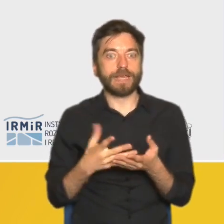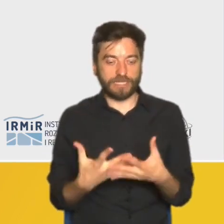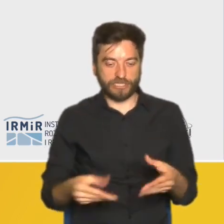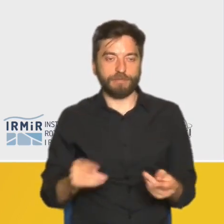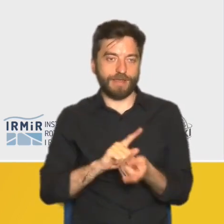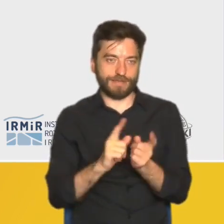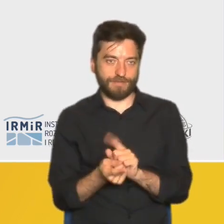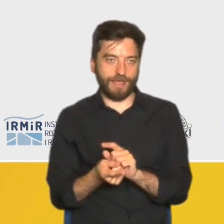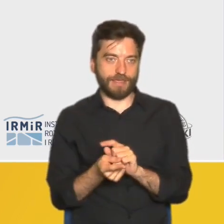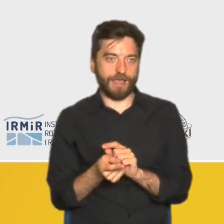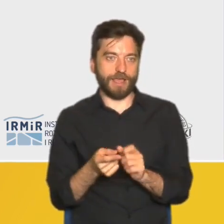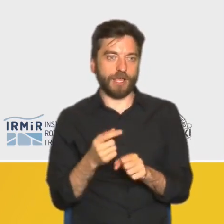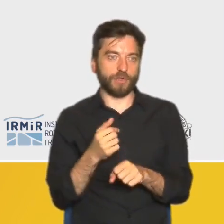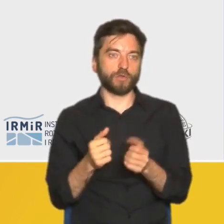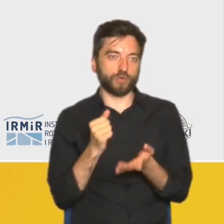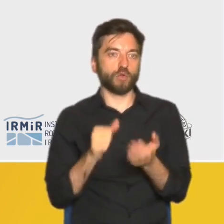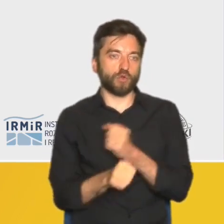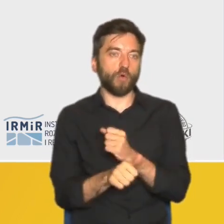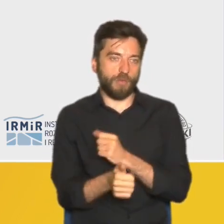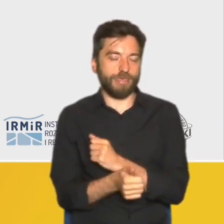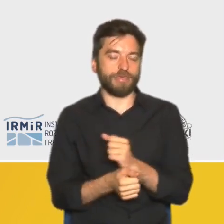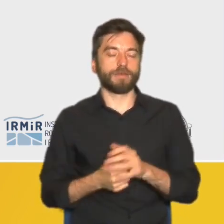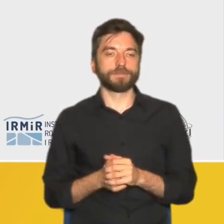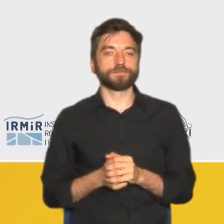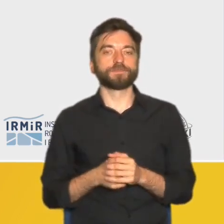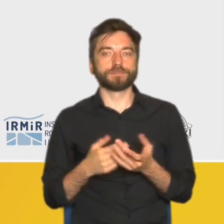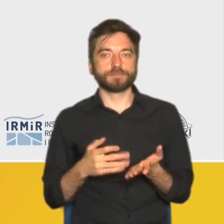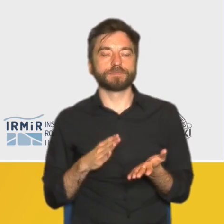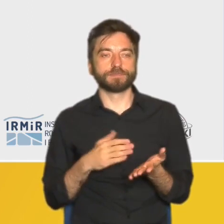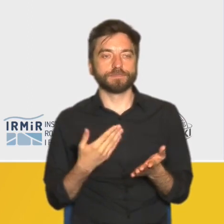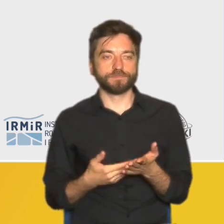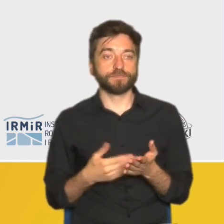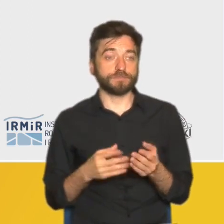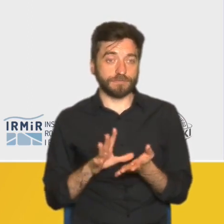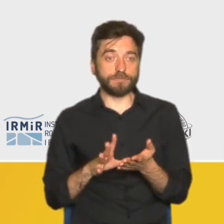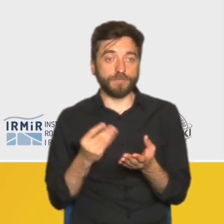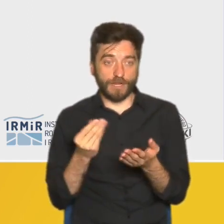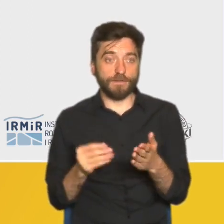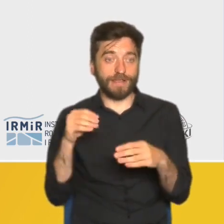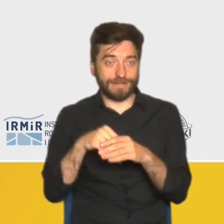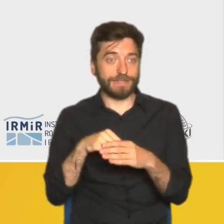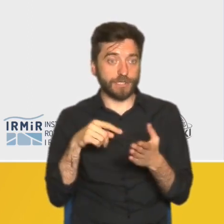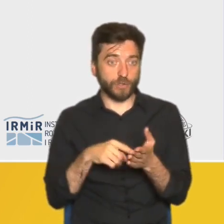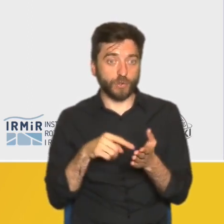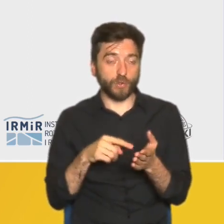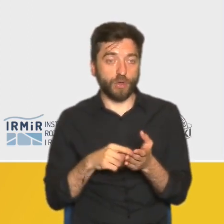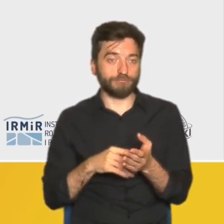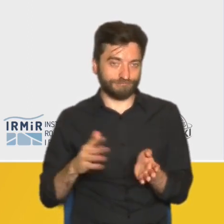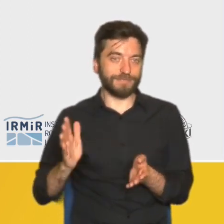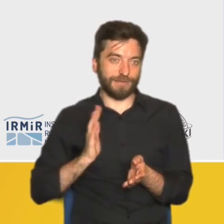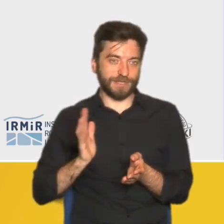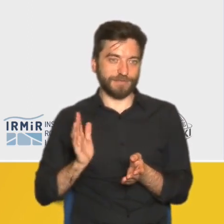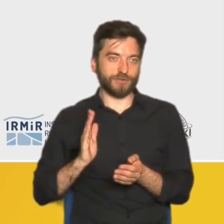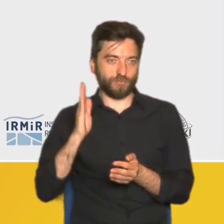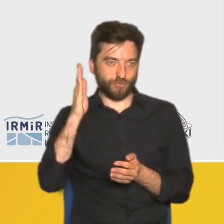Zjawisko to ma też oczywiście wpływ na decyzję o przeprowadzce, ponieważ inwestycje można traktować jako zabezpieczenie na